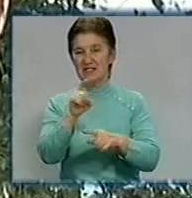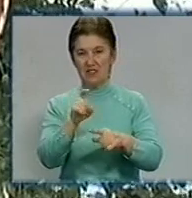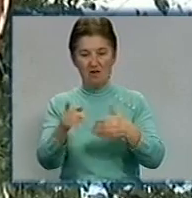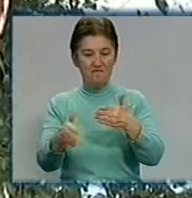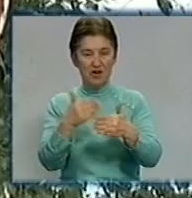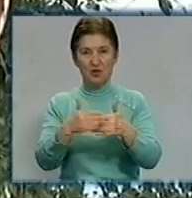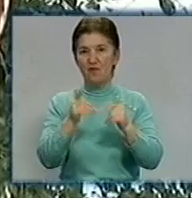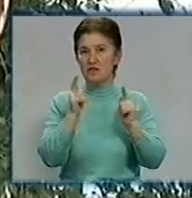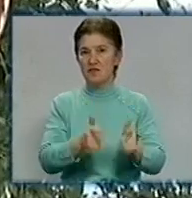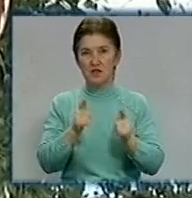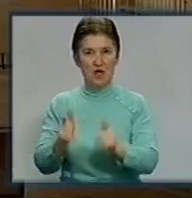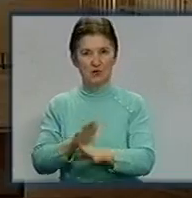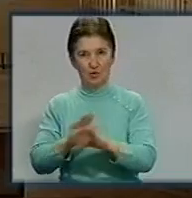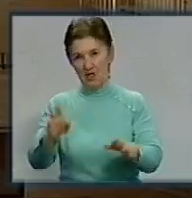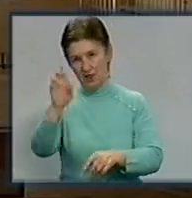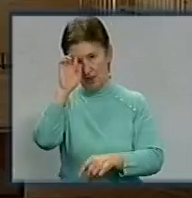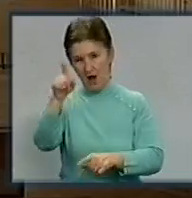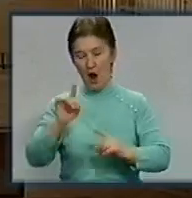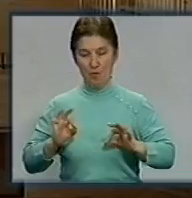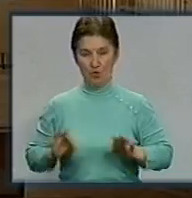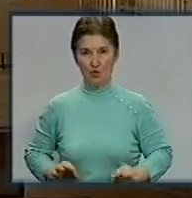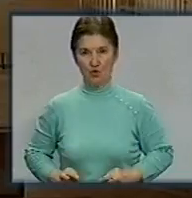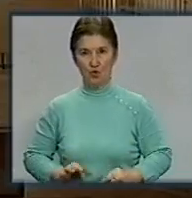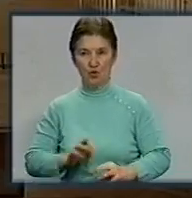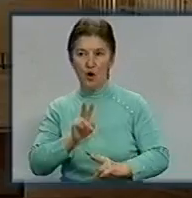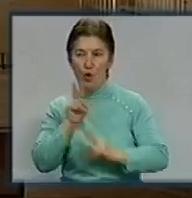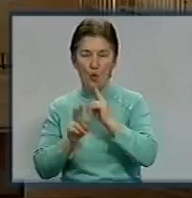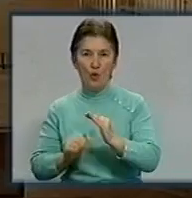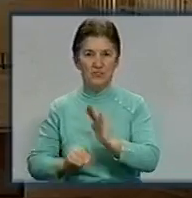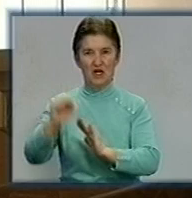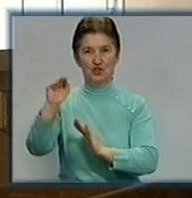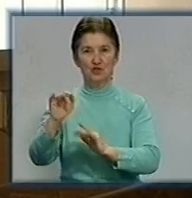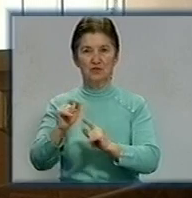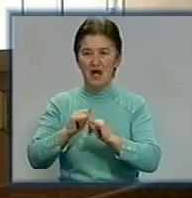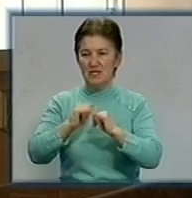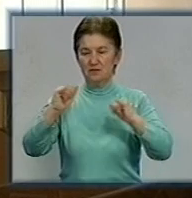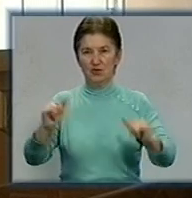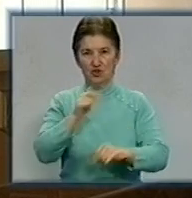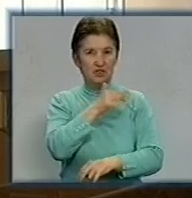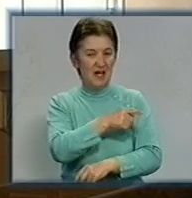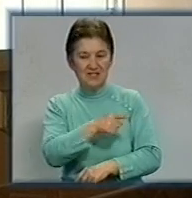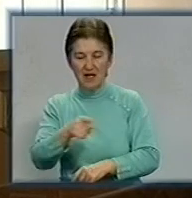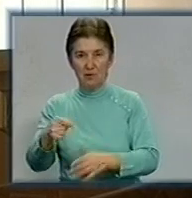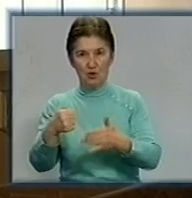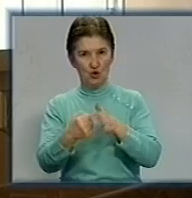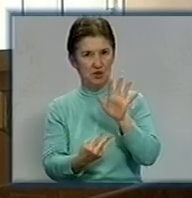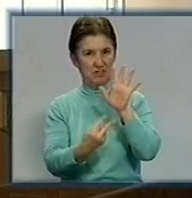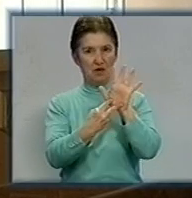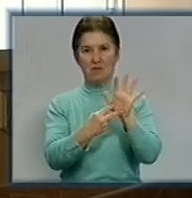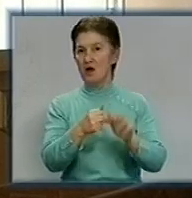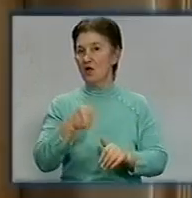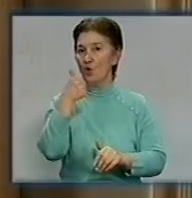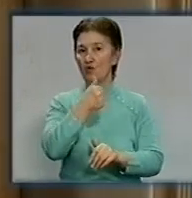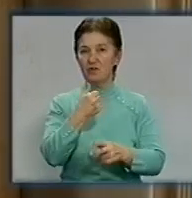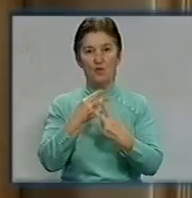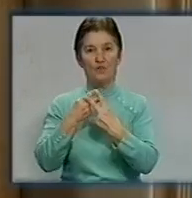погоджується державне обвинувачення. Прокурори оскаржили присуд в апеляційному суді і вимагають збільшити термін покарання до 7 років ув'язнення.